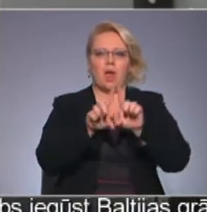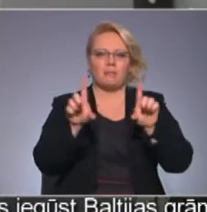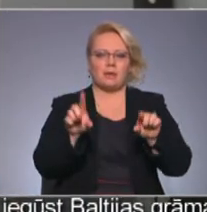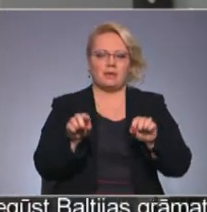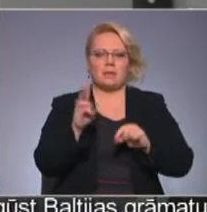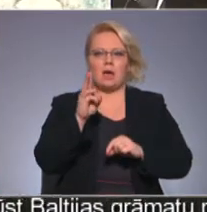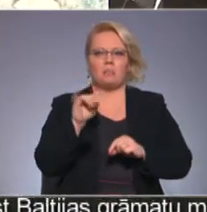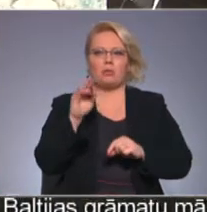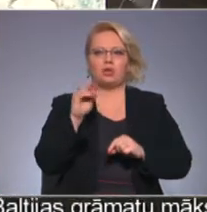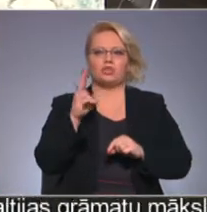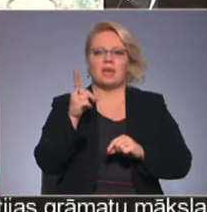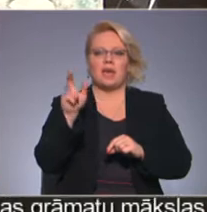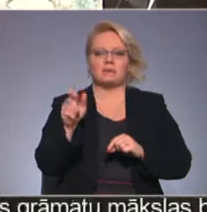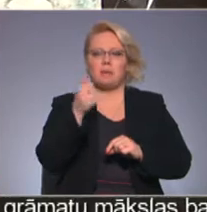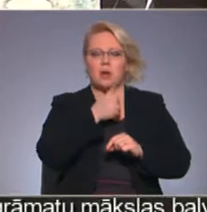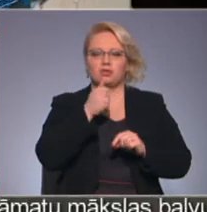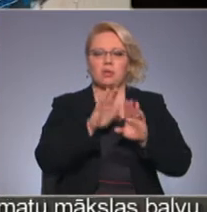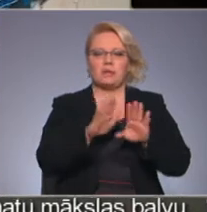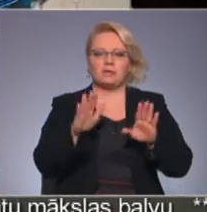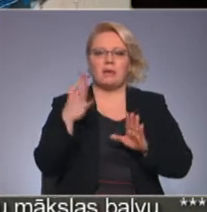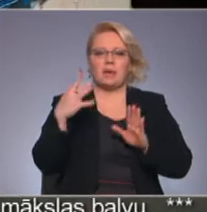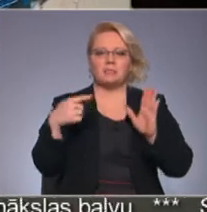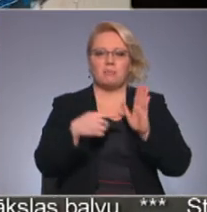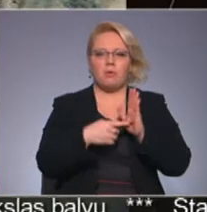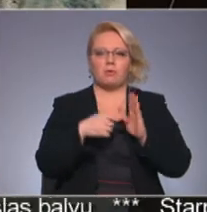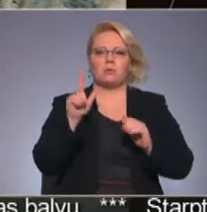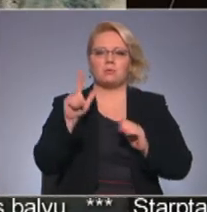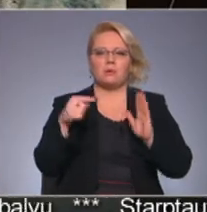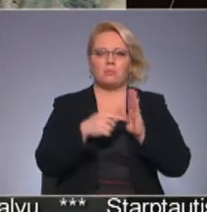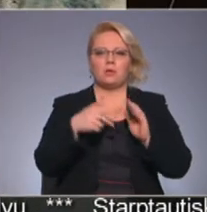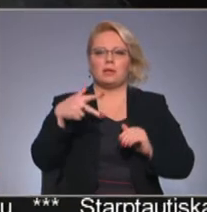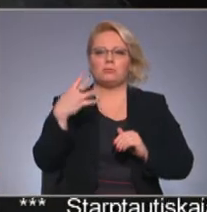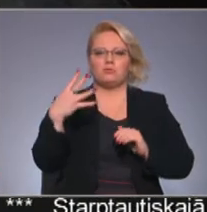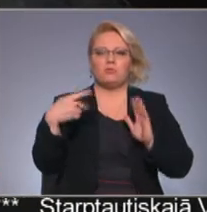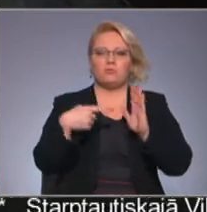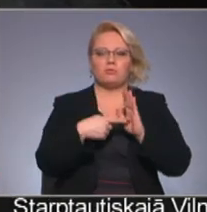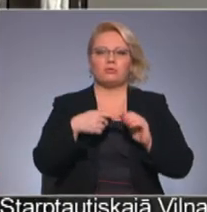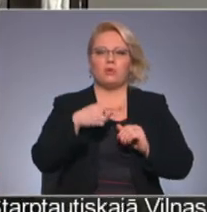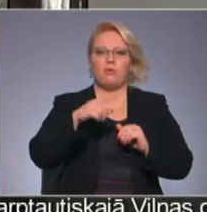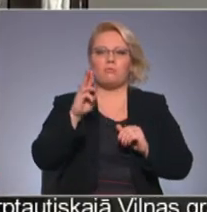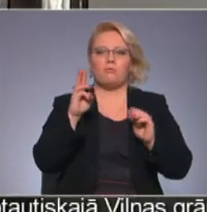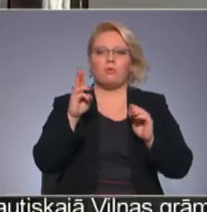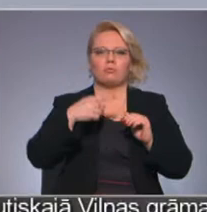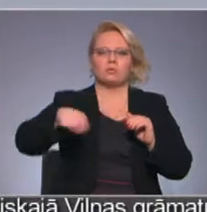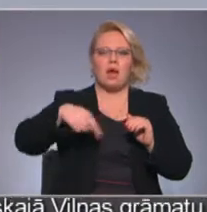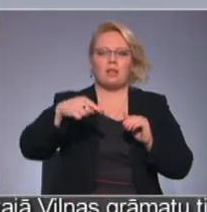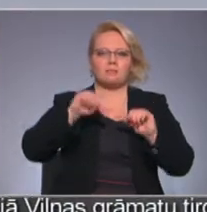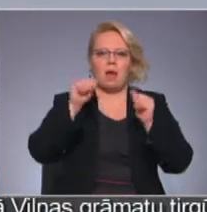Ģirts Mužnieks par personāla izstādi 5.7.32.34 Mūkasāls mākslas salonā.